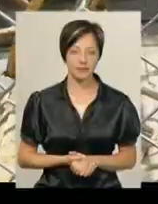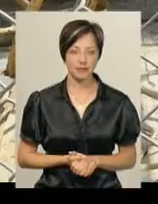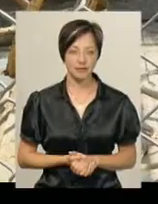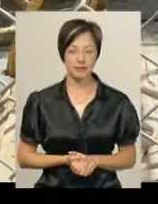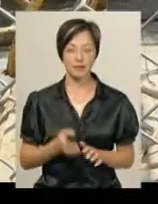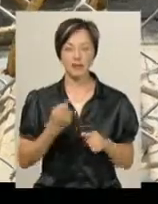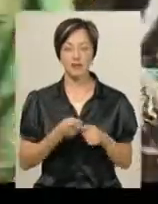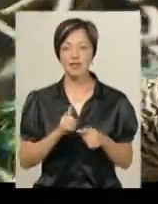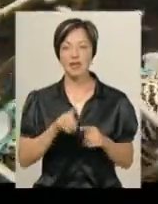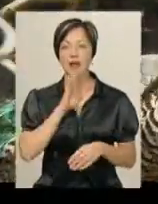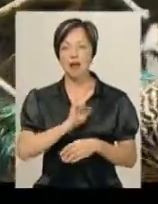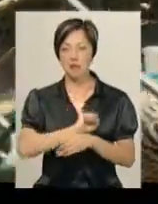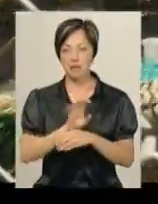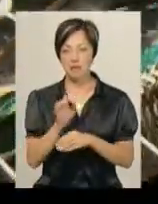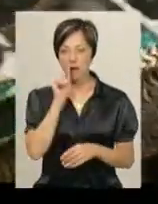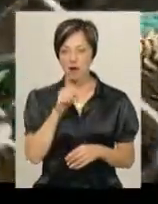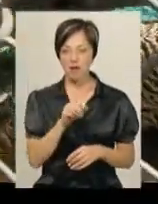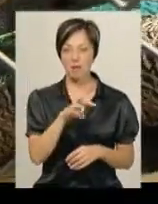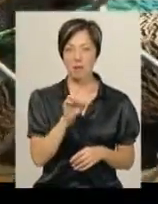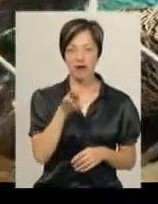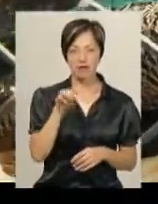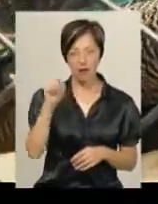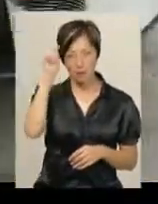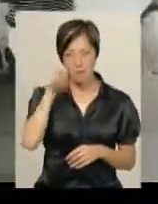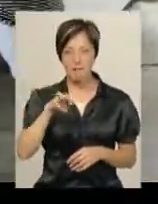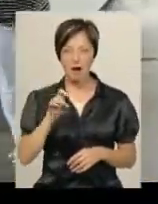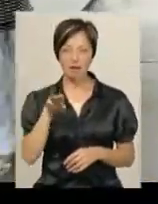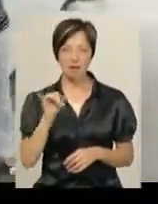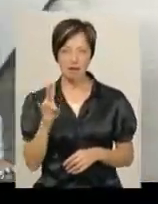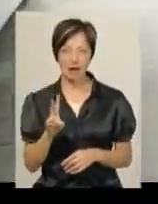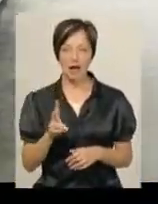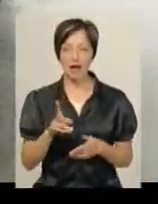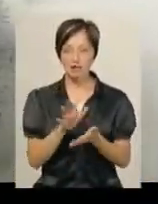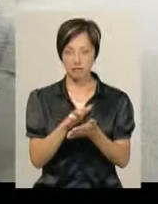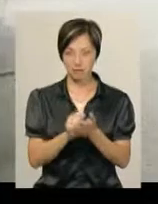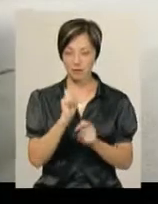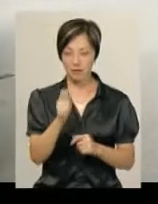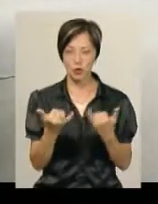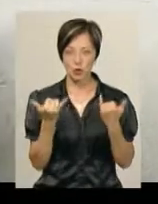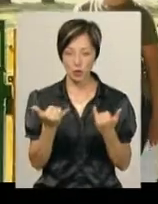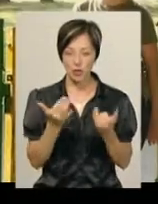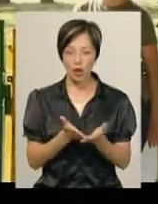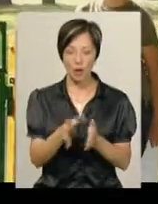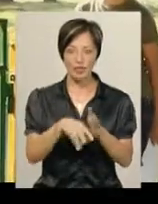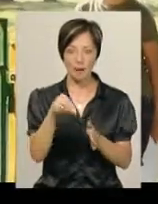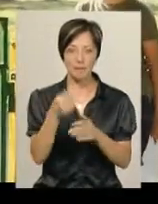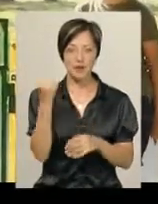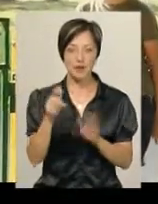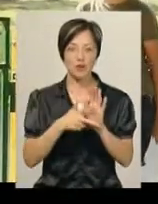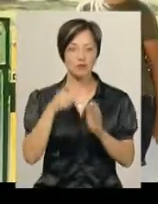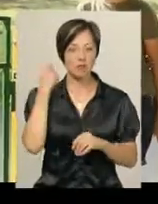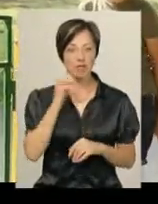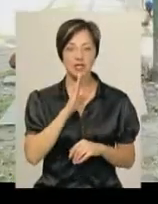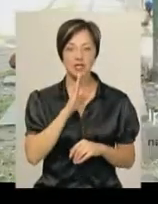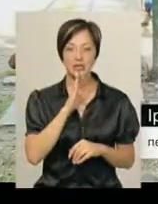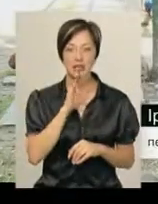Це Пава Марта та Павич Мартин. Такі імена птахи сьогодні отримали шляхом жеребкування. Переможницею стала восьмирічна Ірина